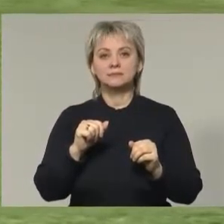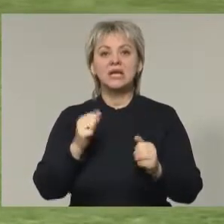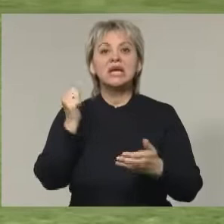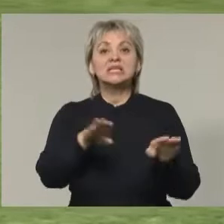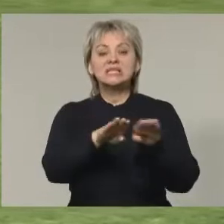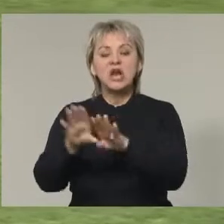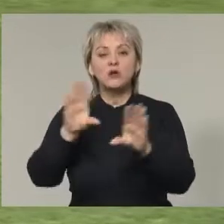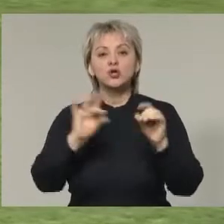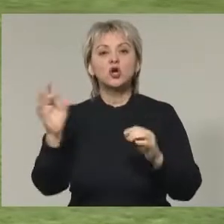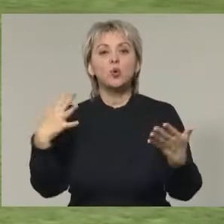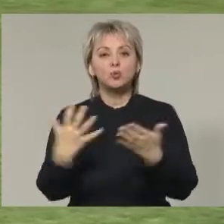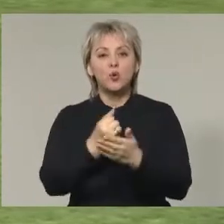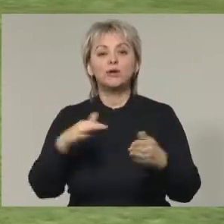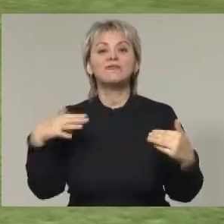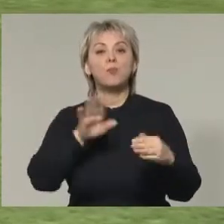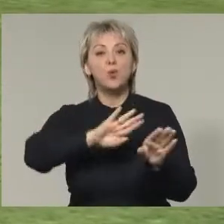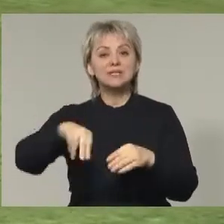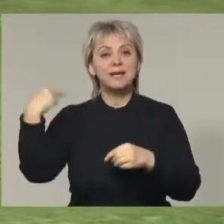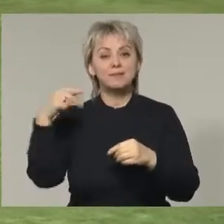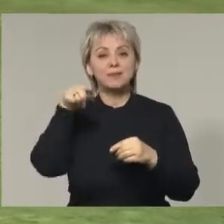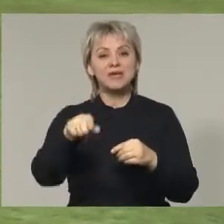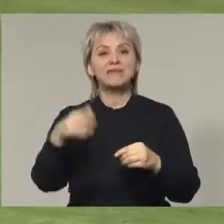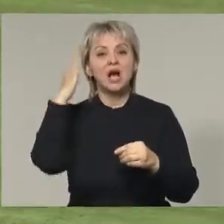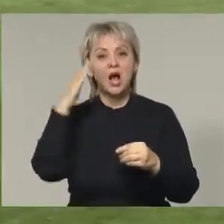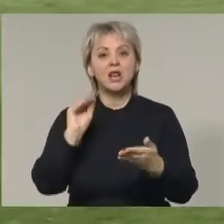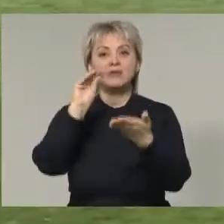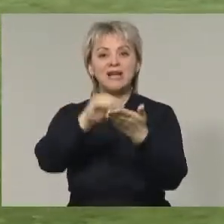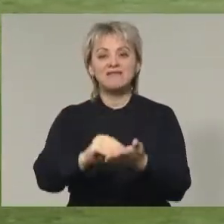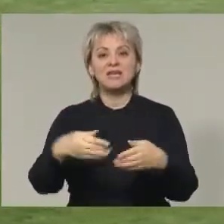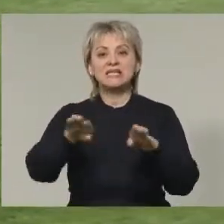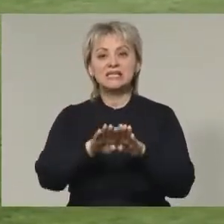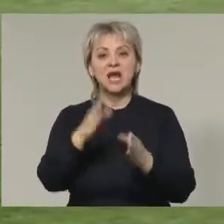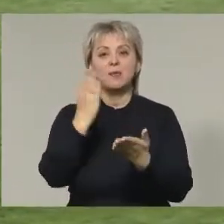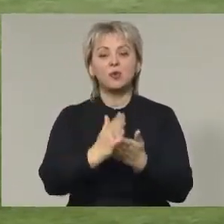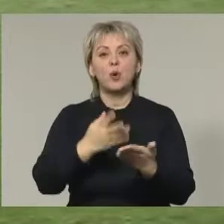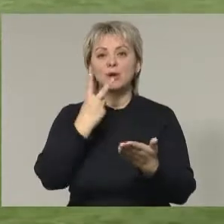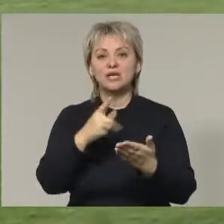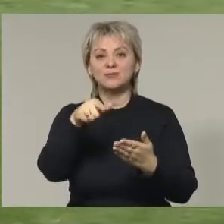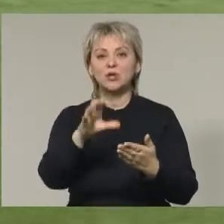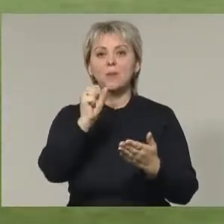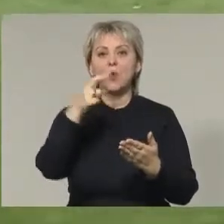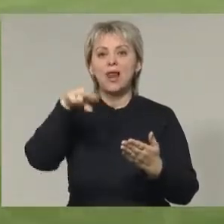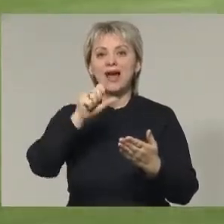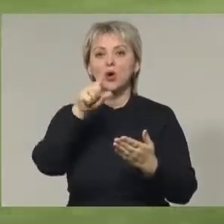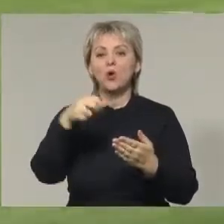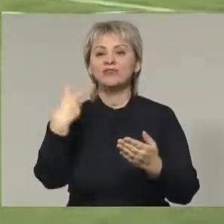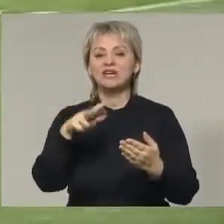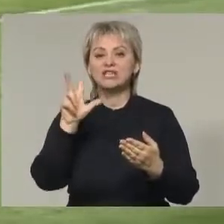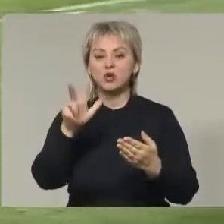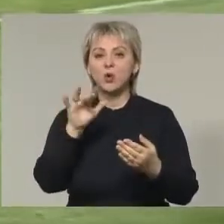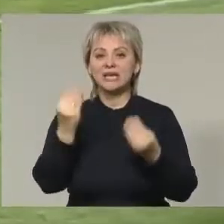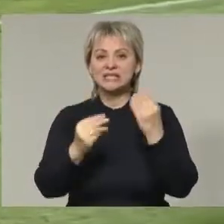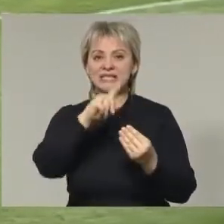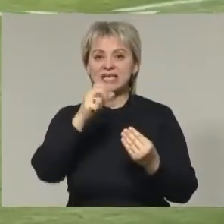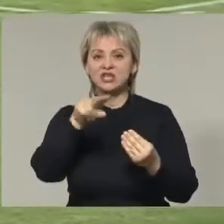Сравнять счет Ростова удалось вскоре после перерыва. Головой навес замкнул находящийся на просмотре Андрей Панюков, 23-летний